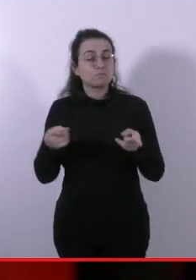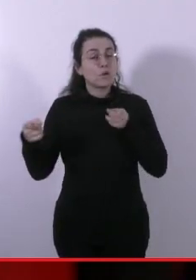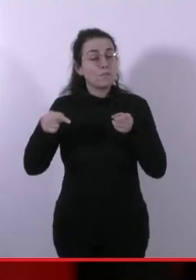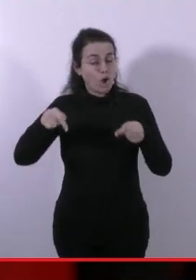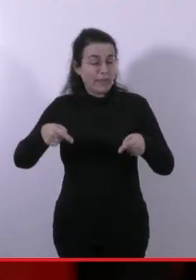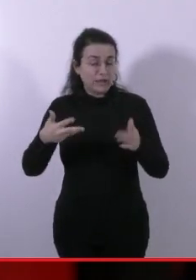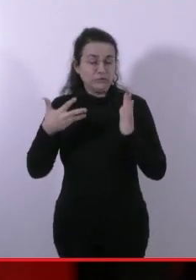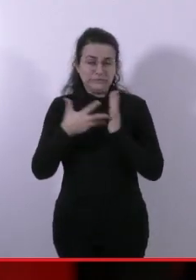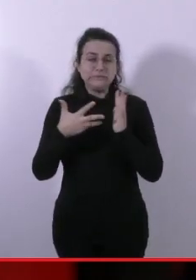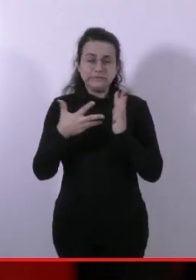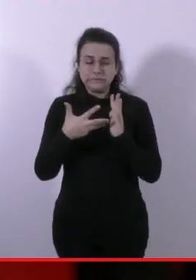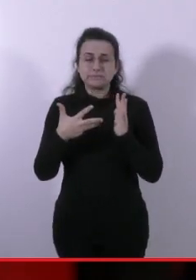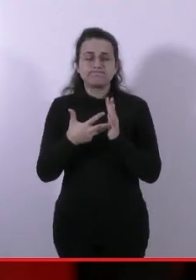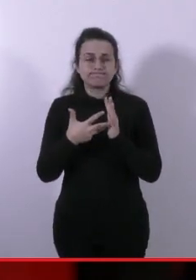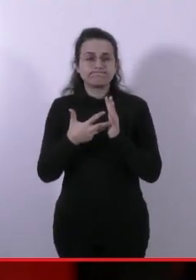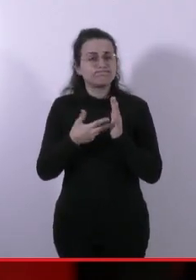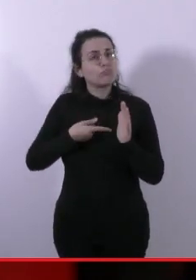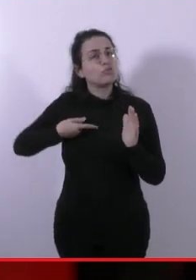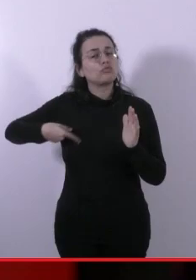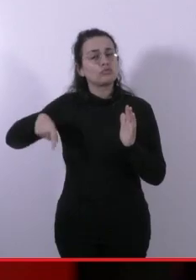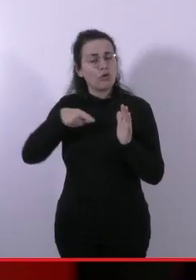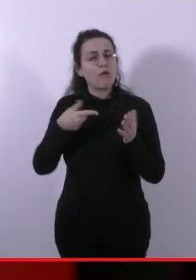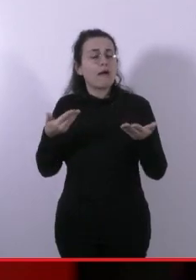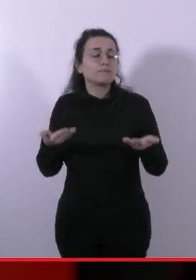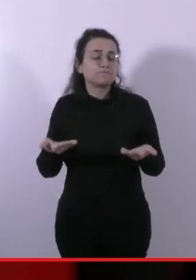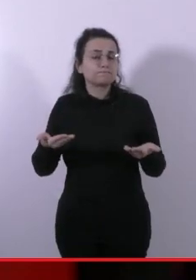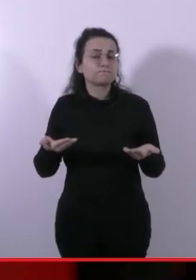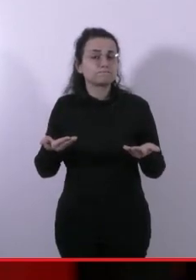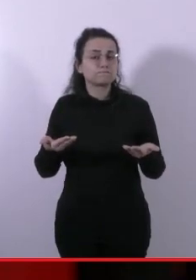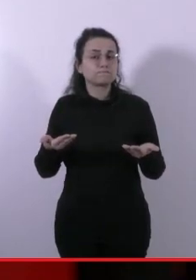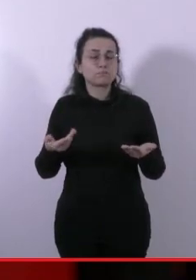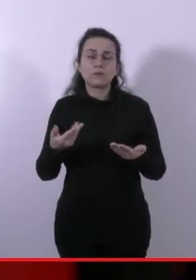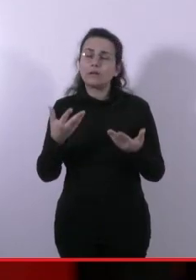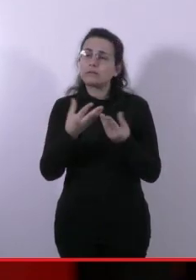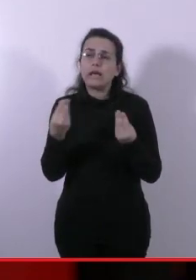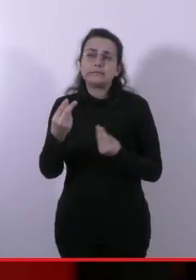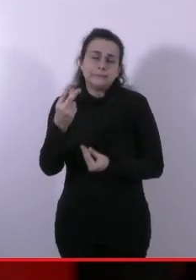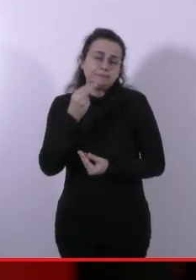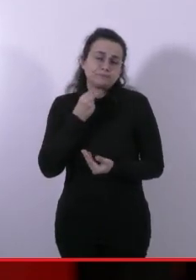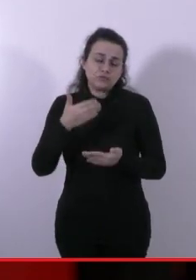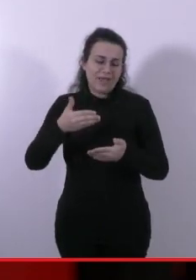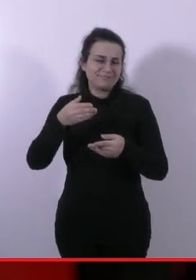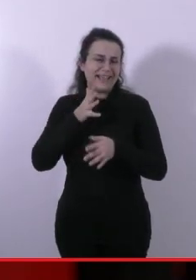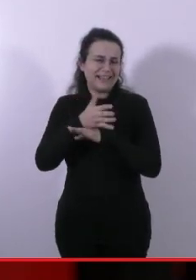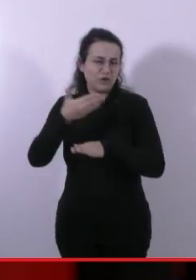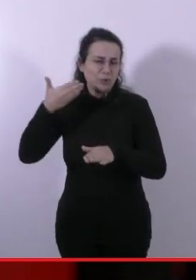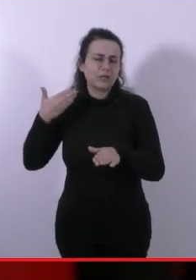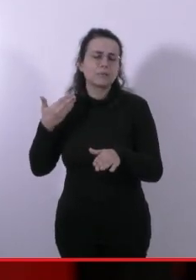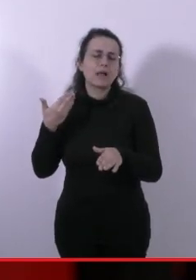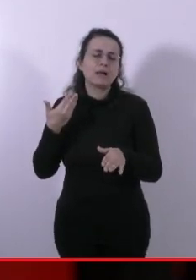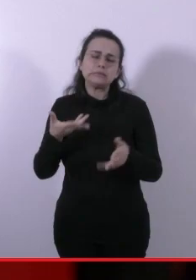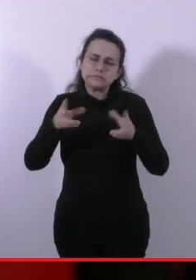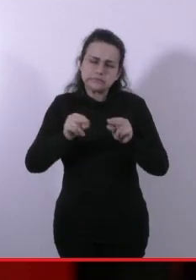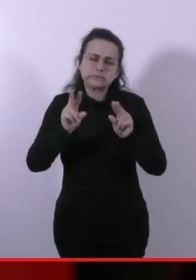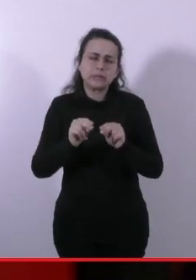difficile e siccome noi siamo in una situazione, è stato detto da tanti, anche prima di me, ci si ripete, ma è la verità,